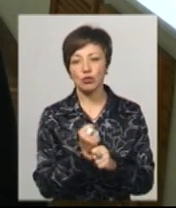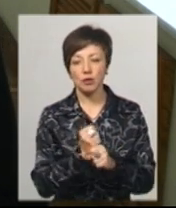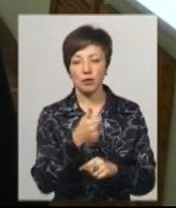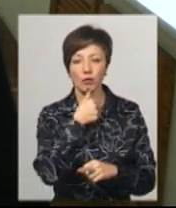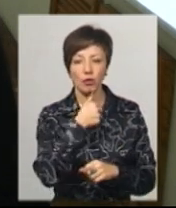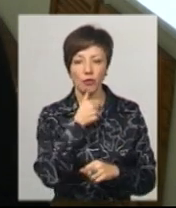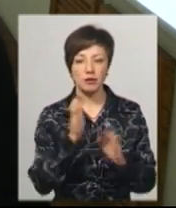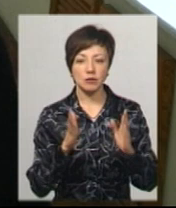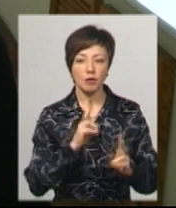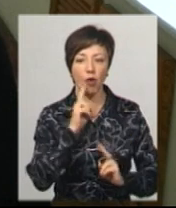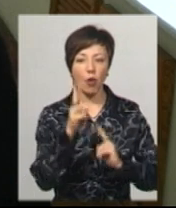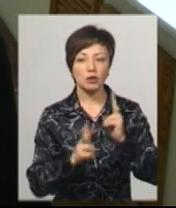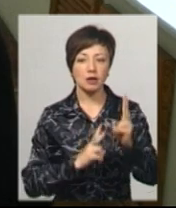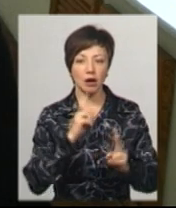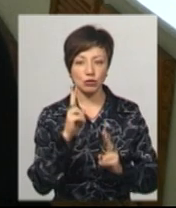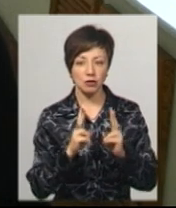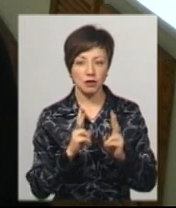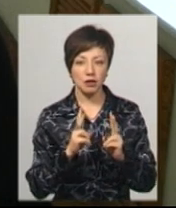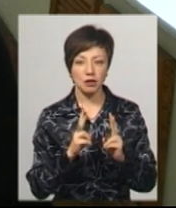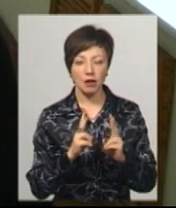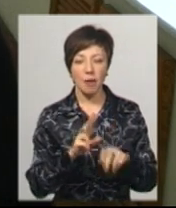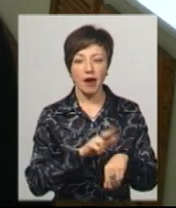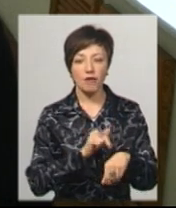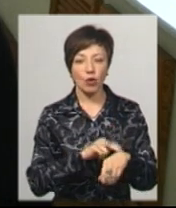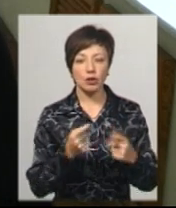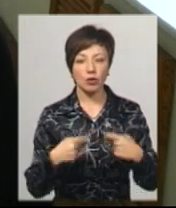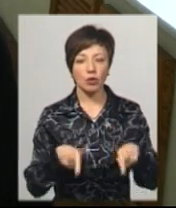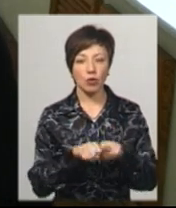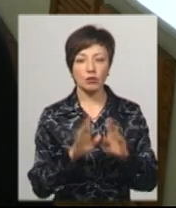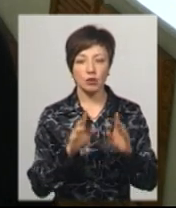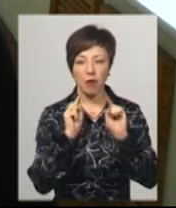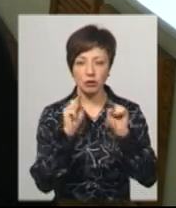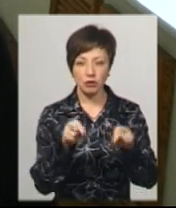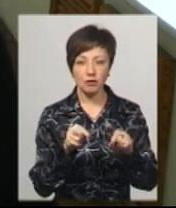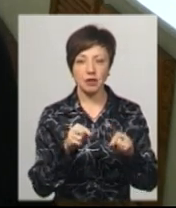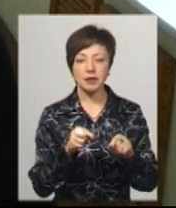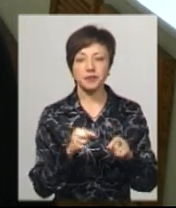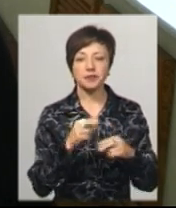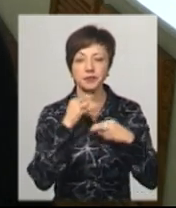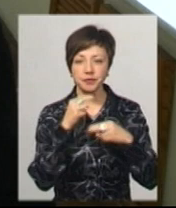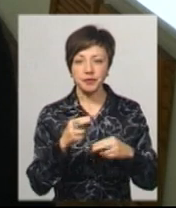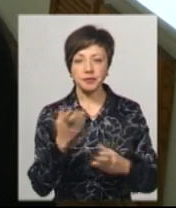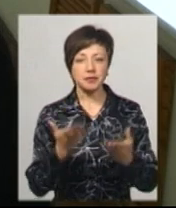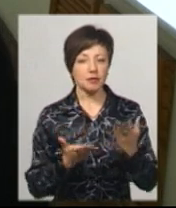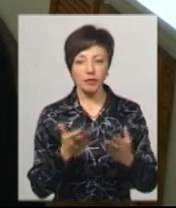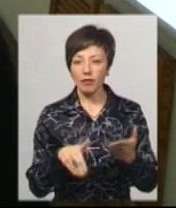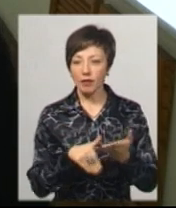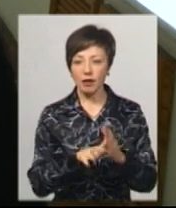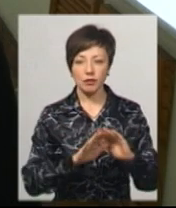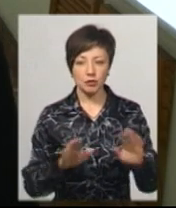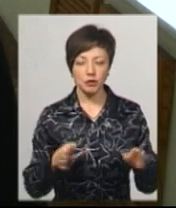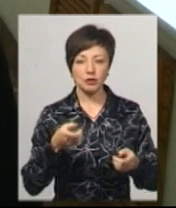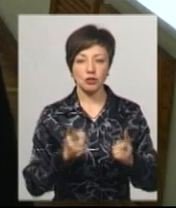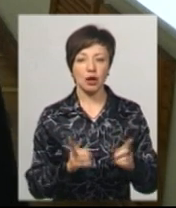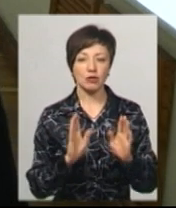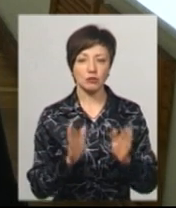пробувати оскаржувати, як мінімум, до правоохоронних органів, будемо акцентувати їх увагу. Якщо не допоможе, то, звичайно,